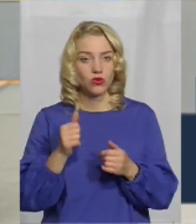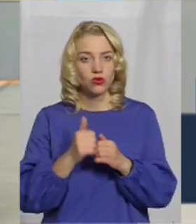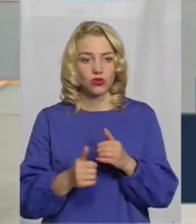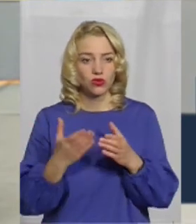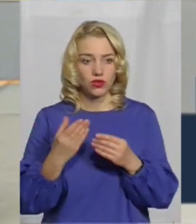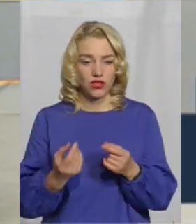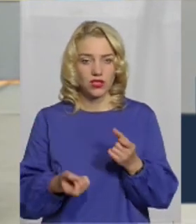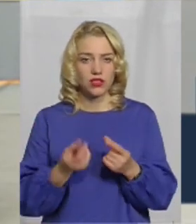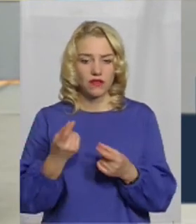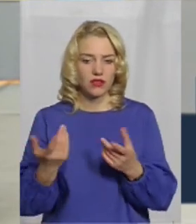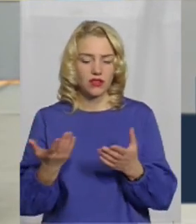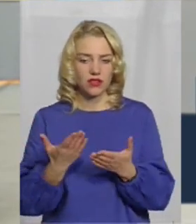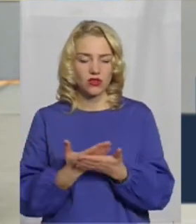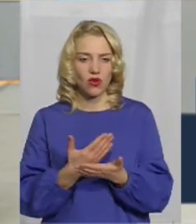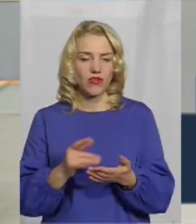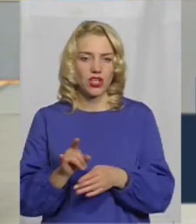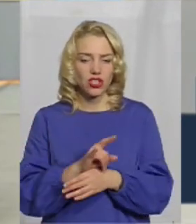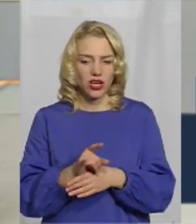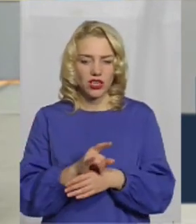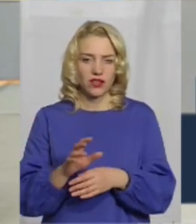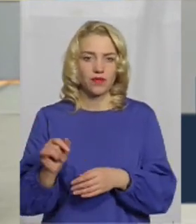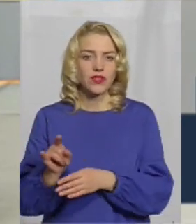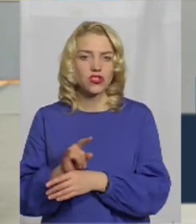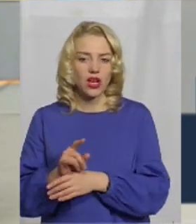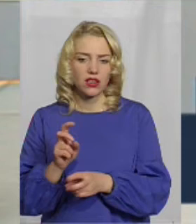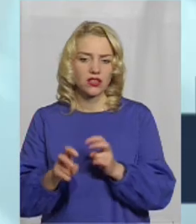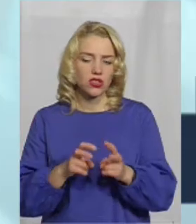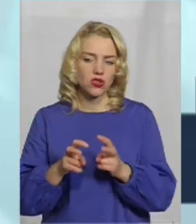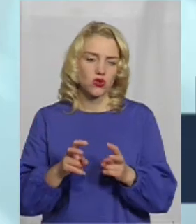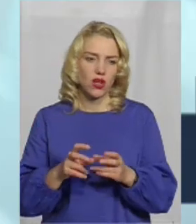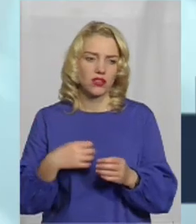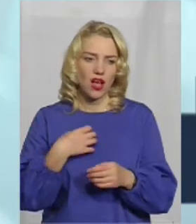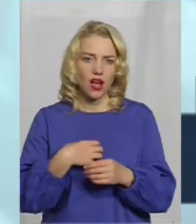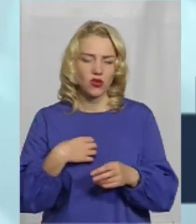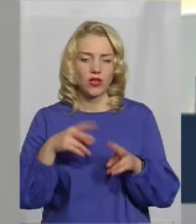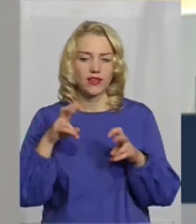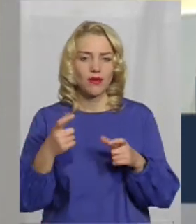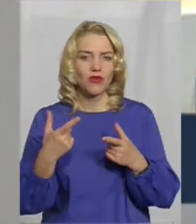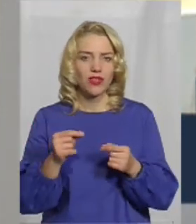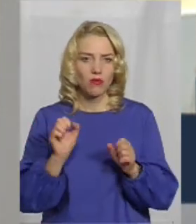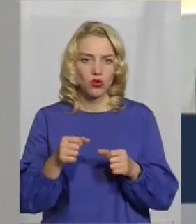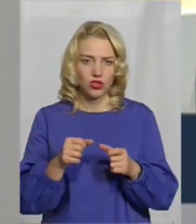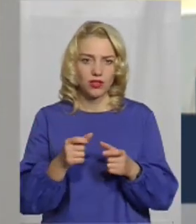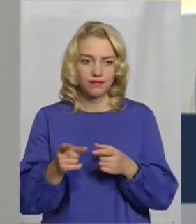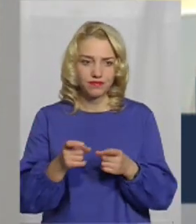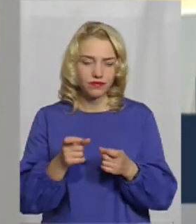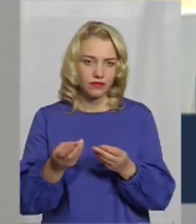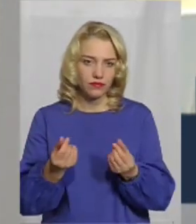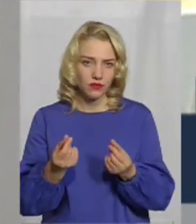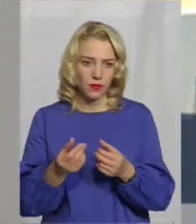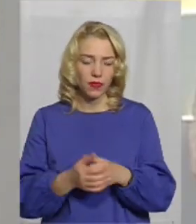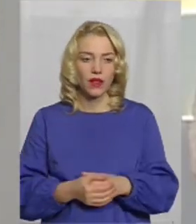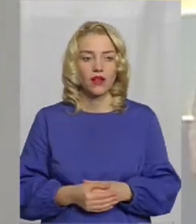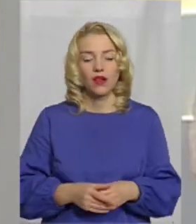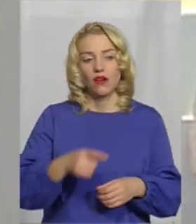щодня з'являється якийсь новий вид. Шухраї шукають актуальні теми, де можна поживитися. От ви кажете про шахрайство, скажімо так, на